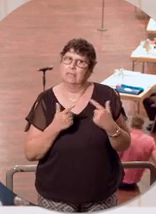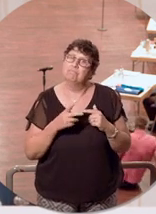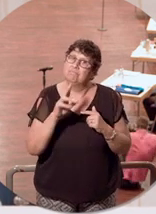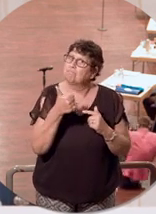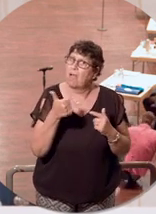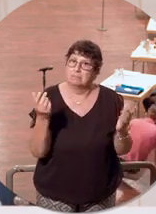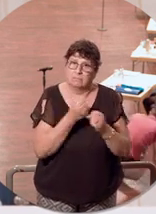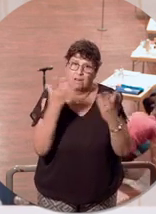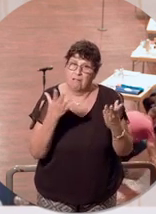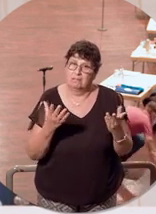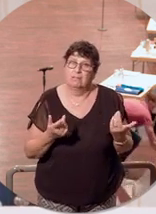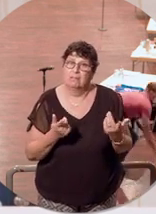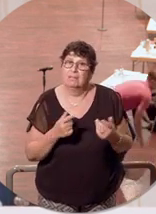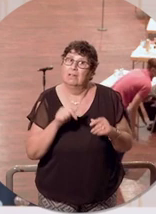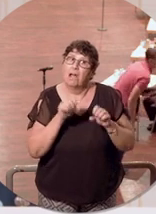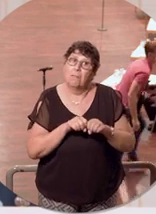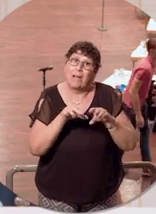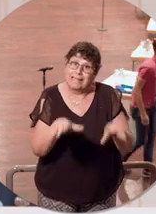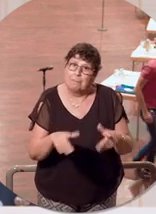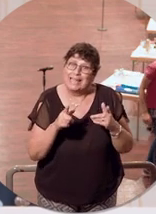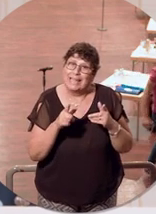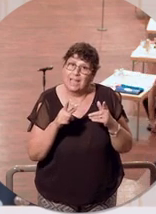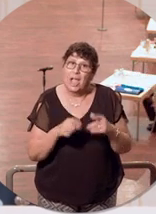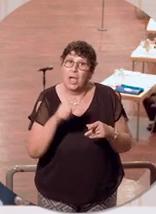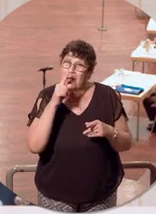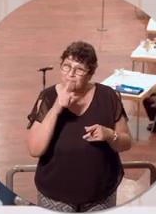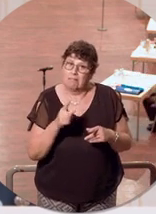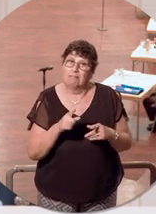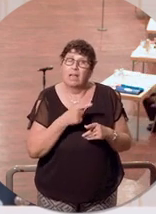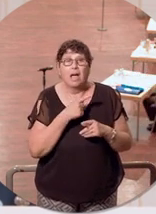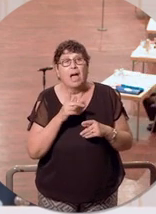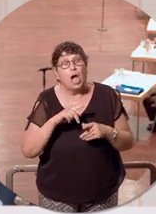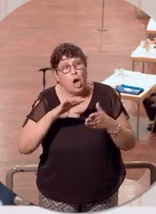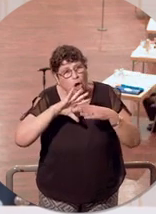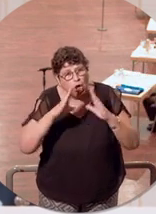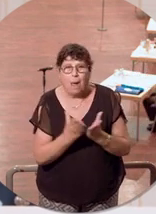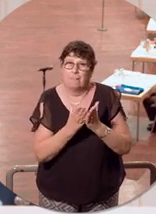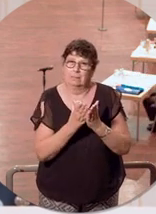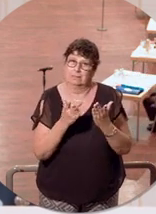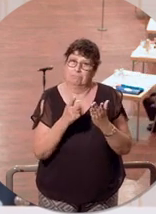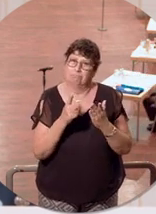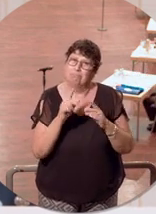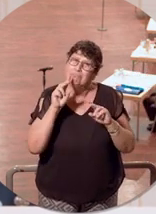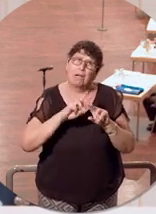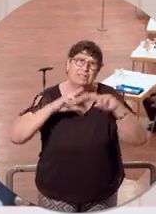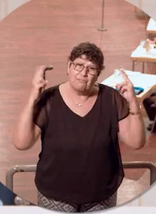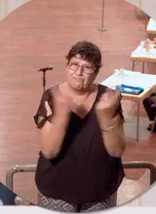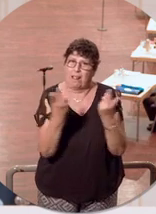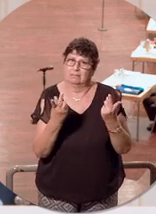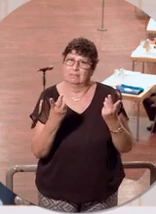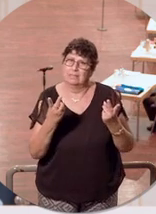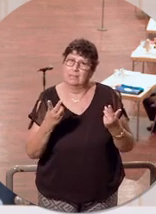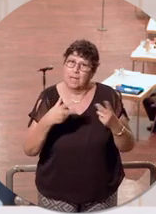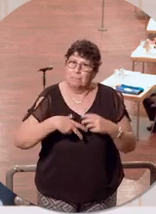eines fest, die Pandemie wird erst endgültig besiegt sein, wenn sie global besiegt ist auf diesem Planeten.